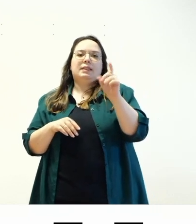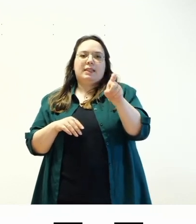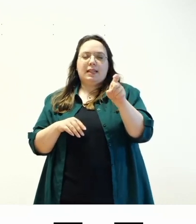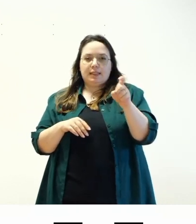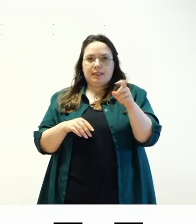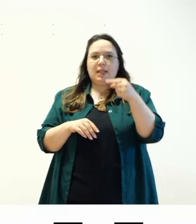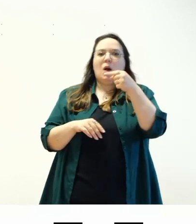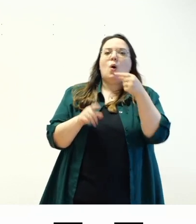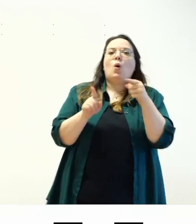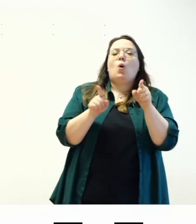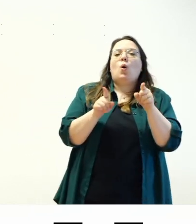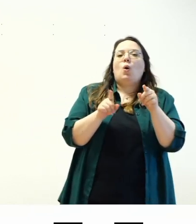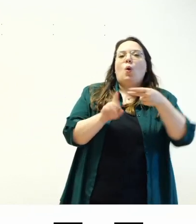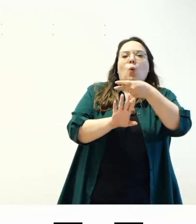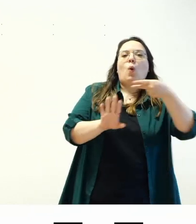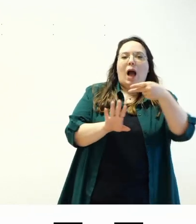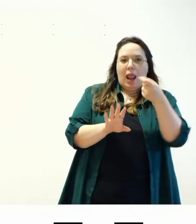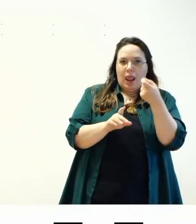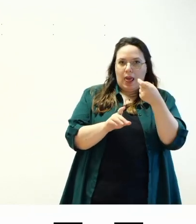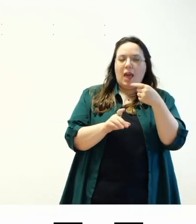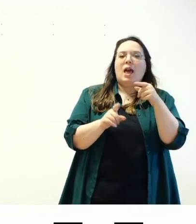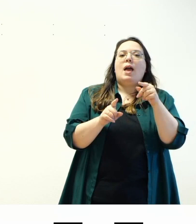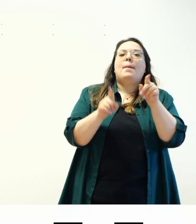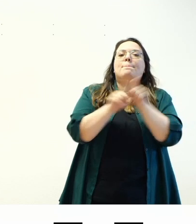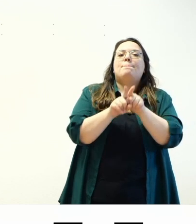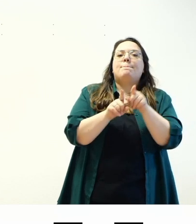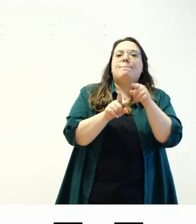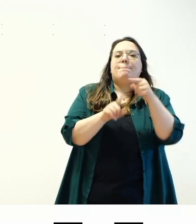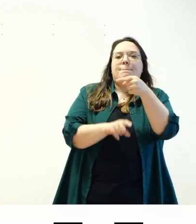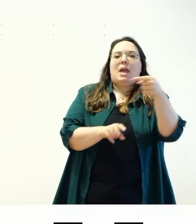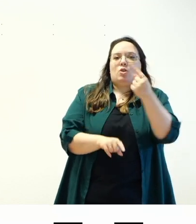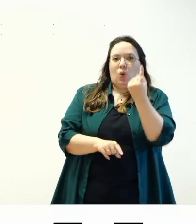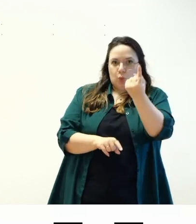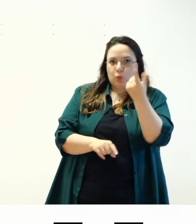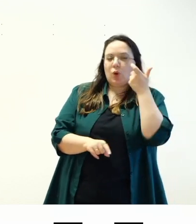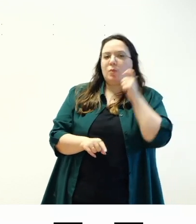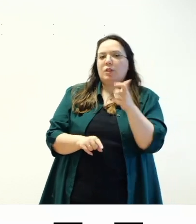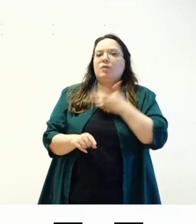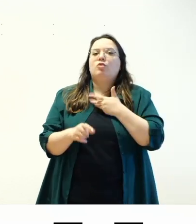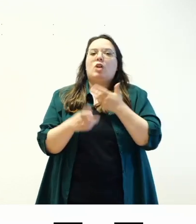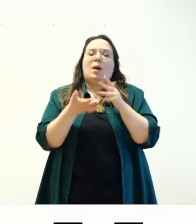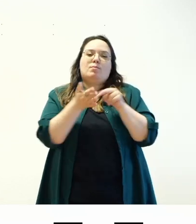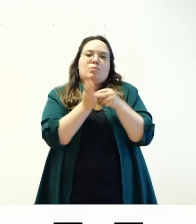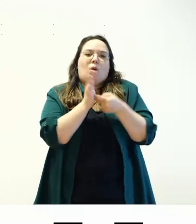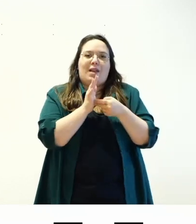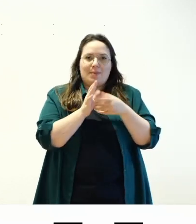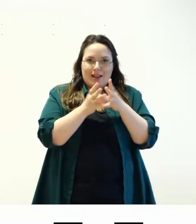bug che non è ancora stato risolto sui dispositivi mobile che altrimenti non vi sposta effettivamente il focus